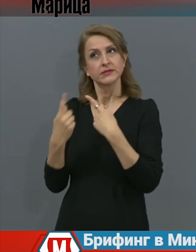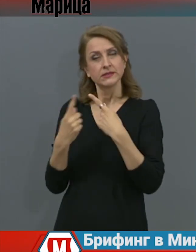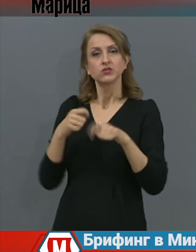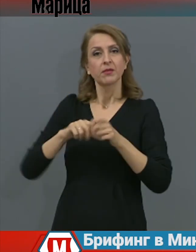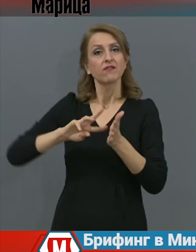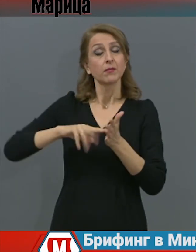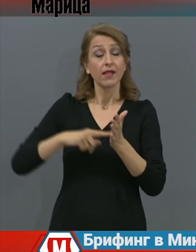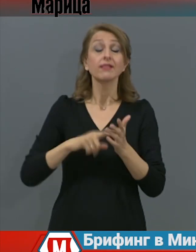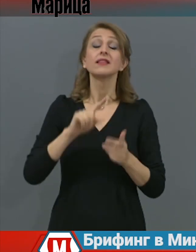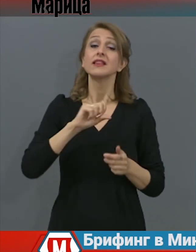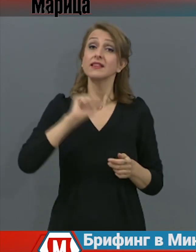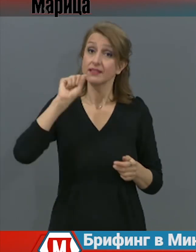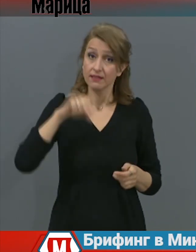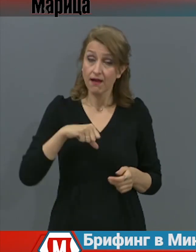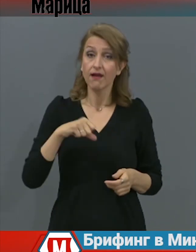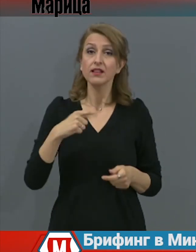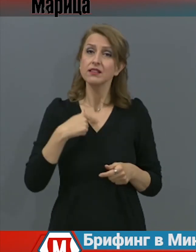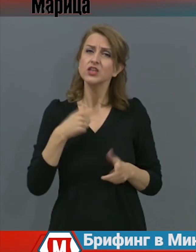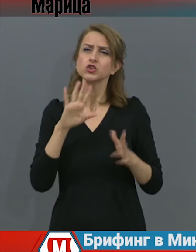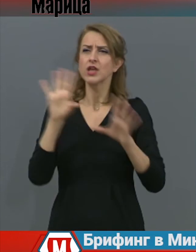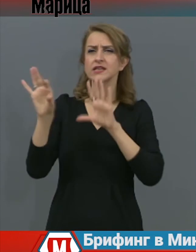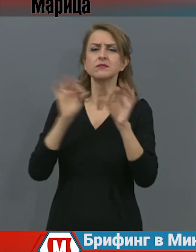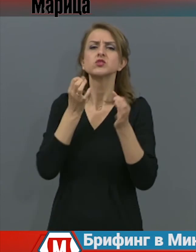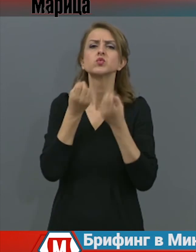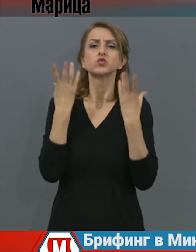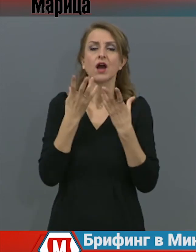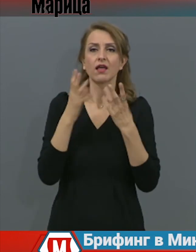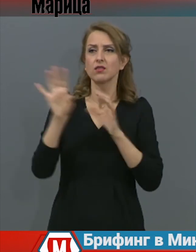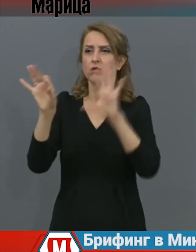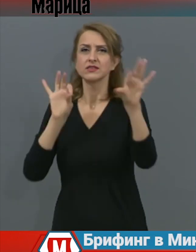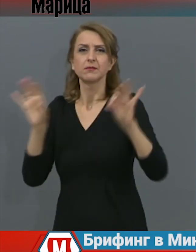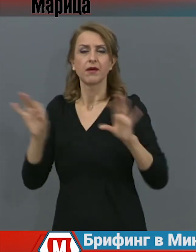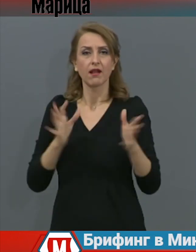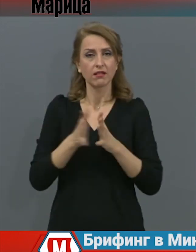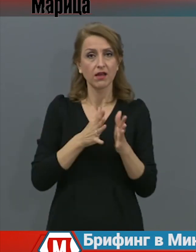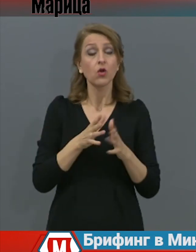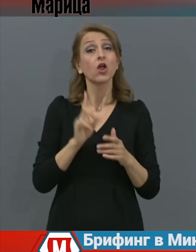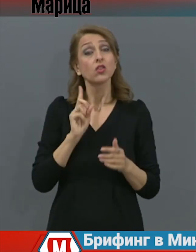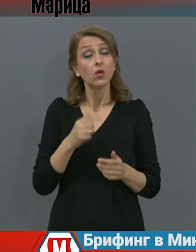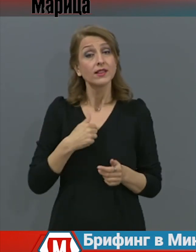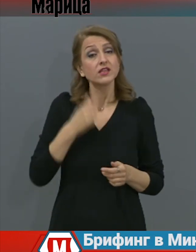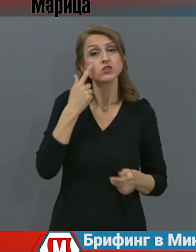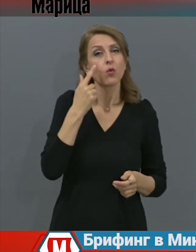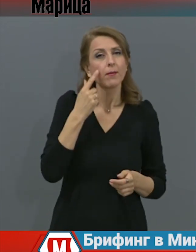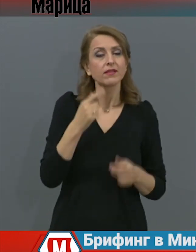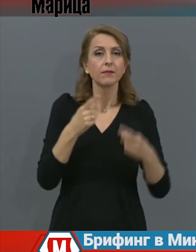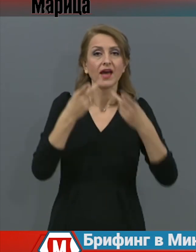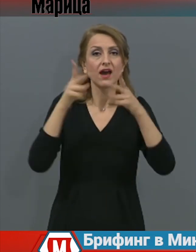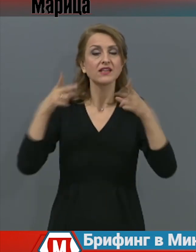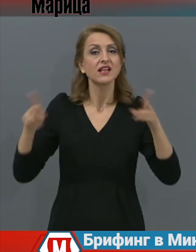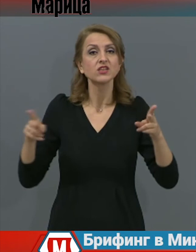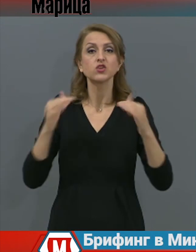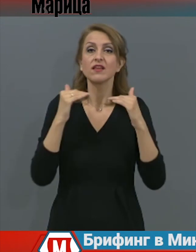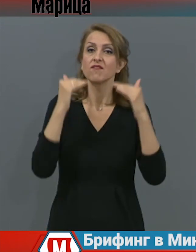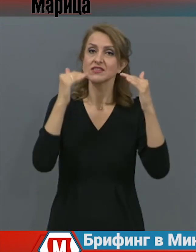случайен принципа на подбор, като обаче ще се стараем да са представени различни социални групи, различни възрасти и